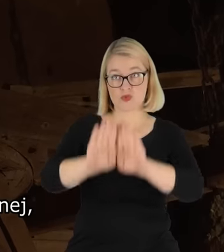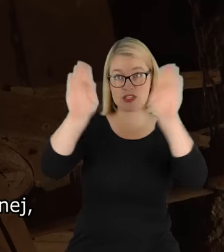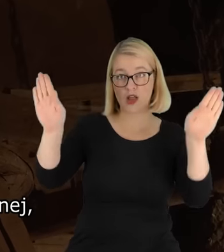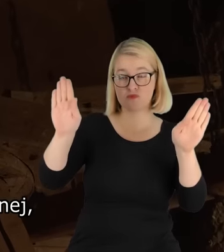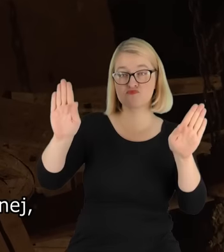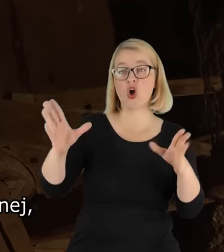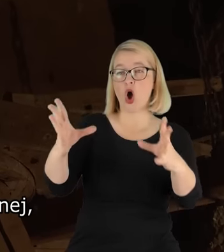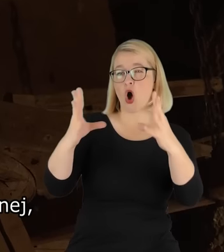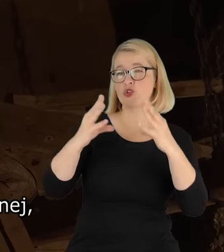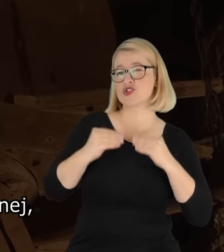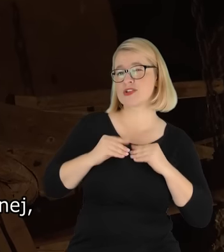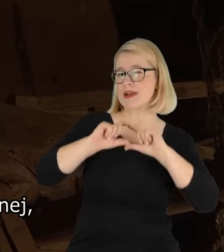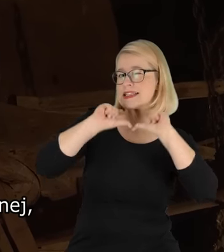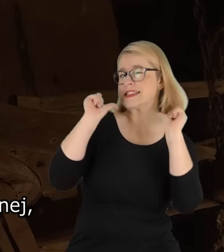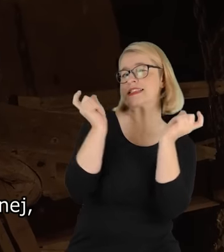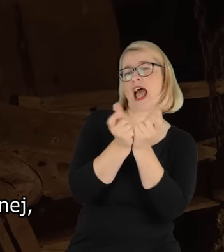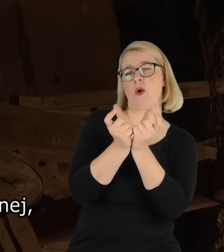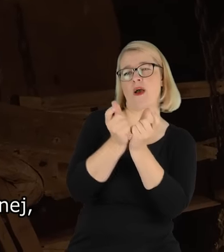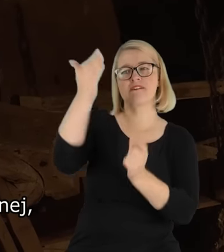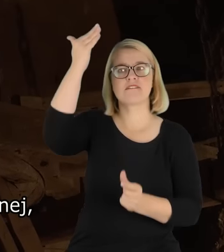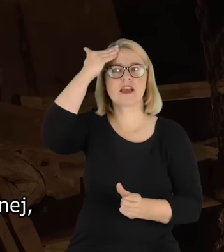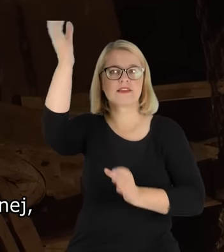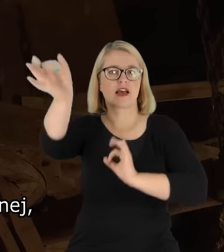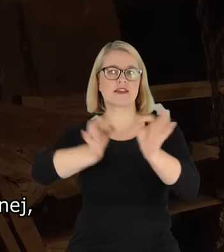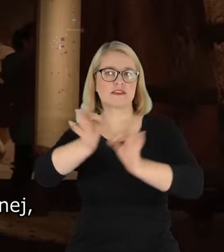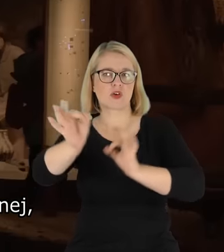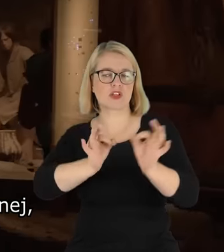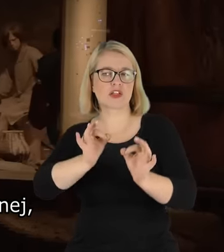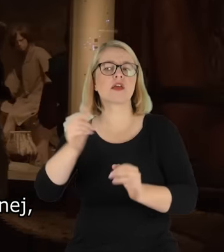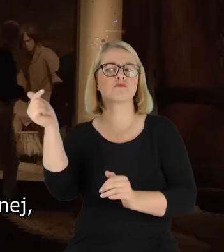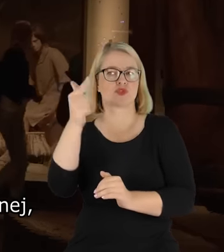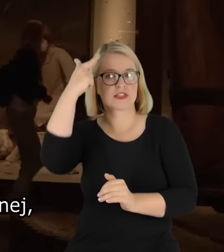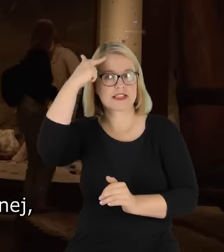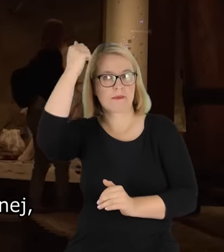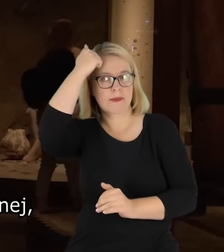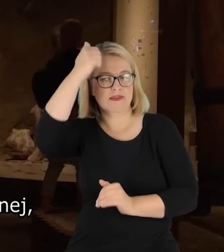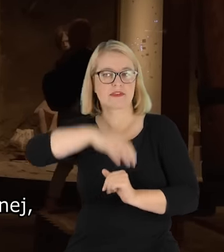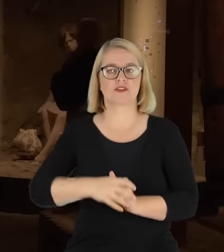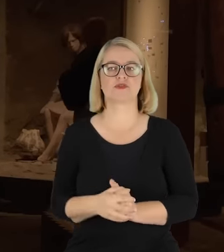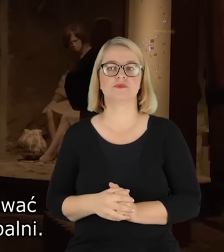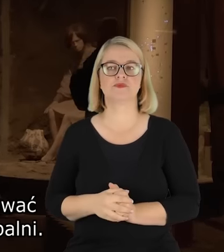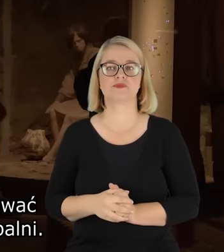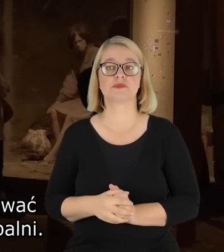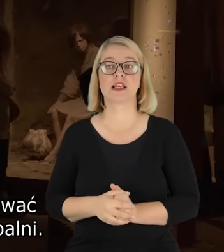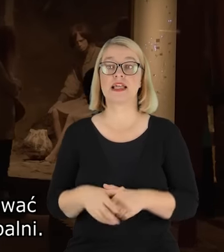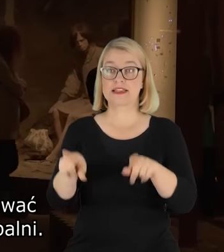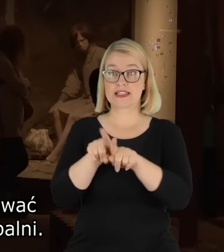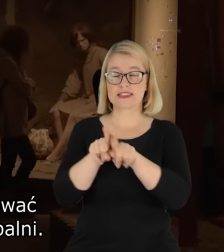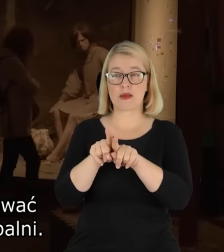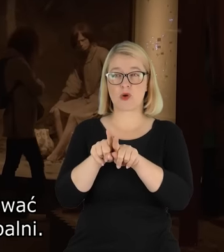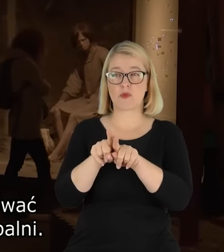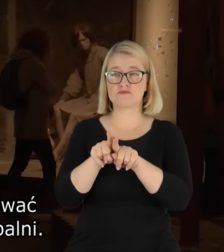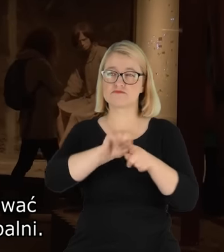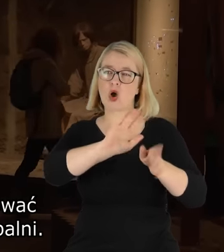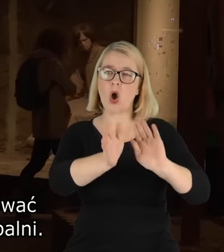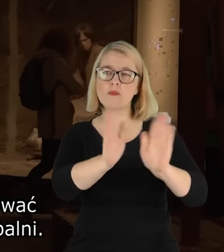dostał cały zestaw wiedzy historycznej, którą powinien zapamiętać. Równocześnie dbał